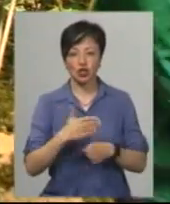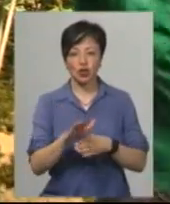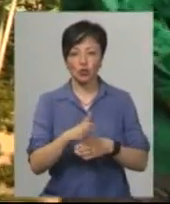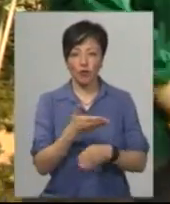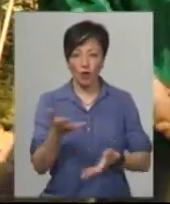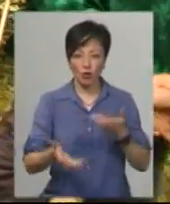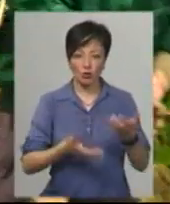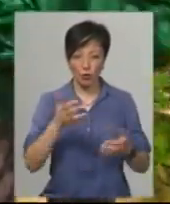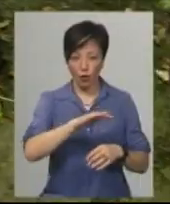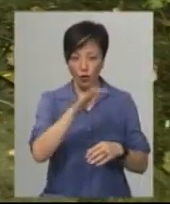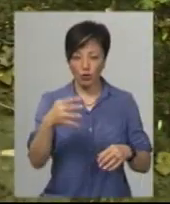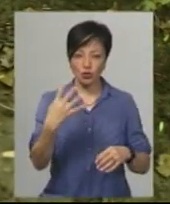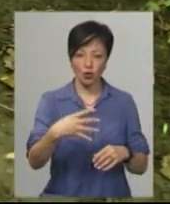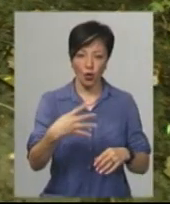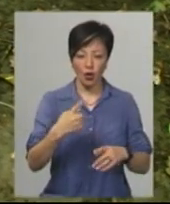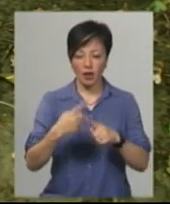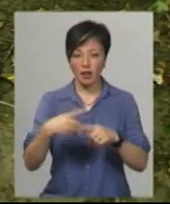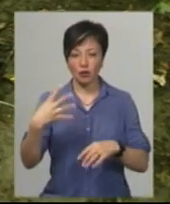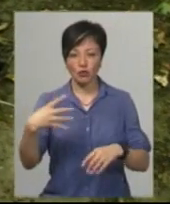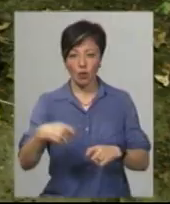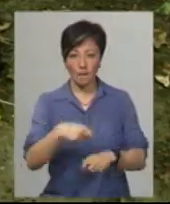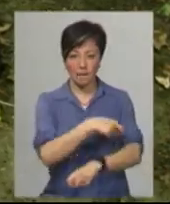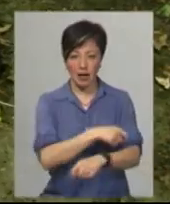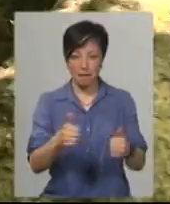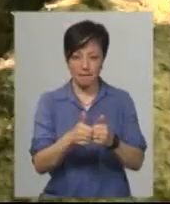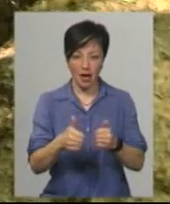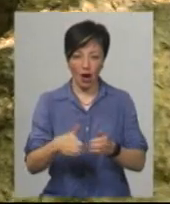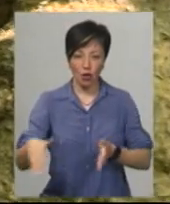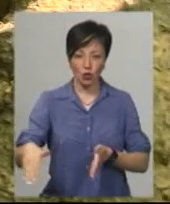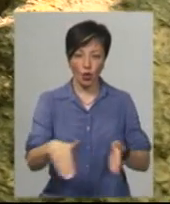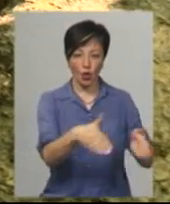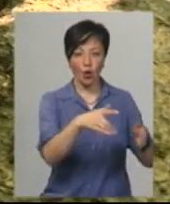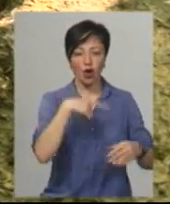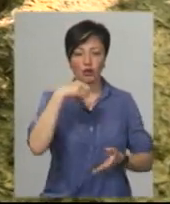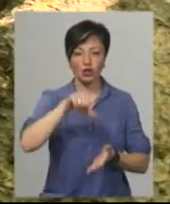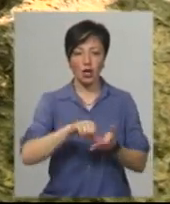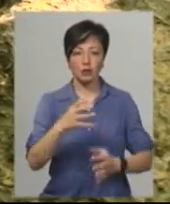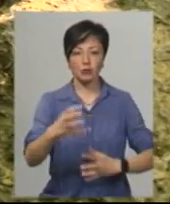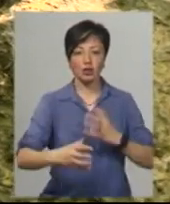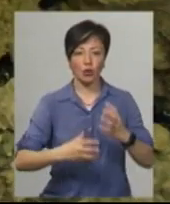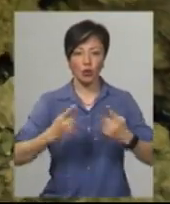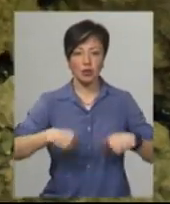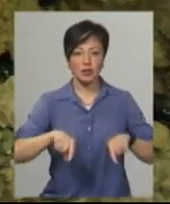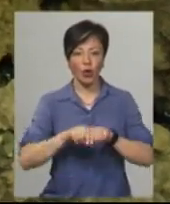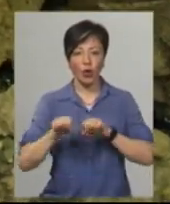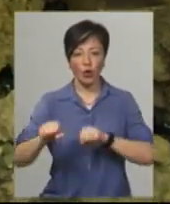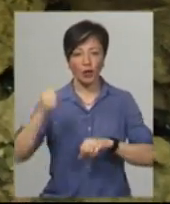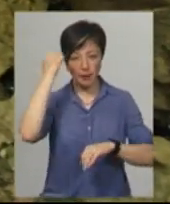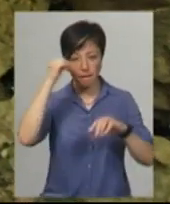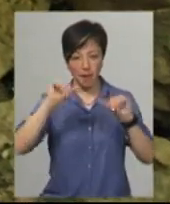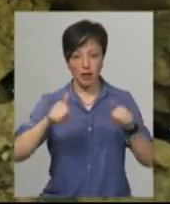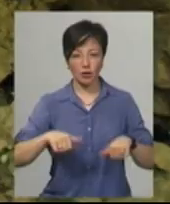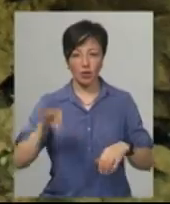розкопаний курган розміру 40 на 40 метрів, всього за 50 метрів від дороги, каже член Міжнародної організації з охорони пам'яток та історичних місць Сергій